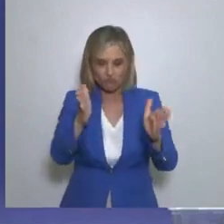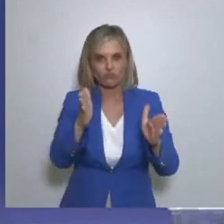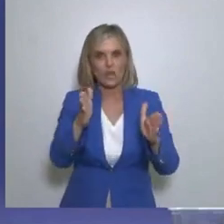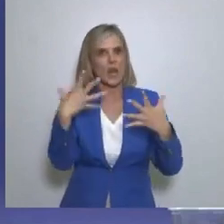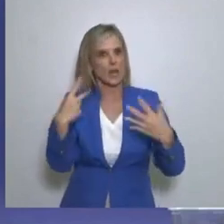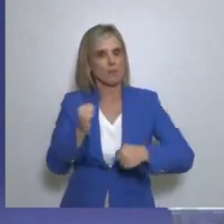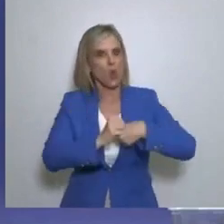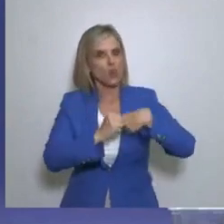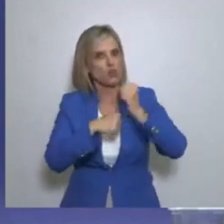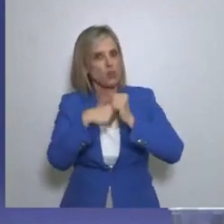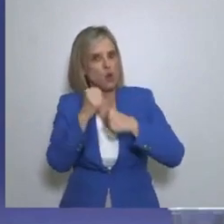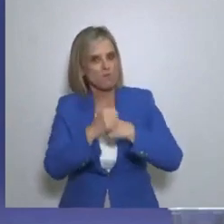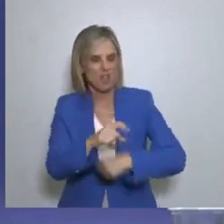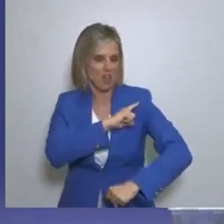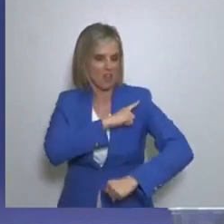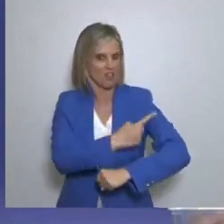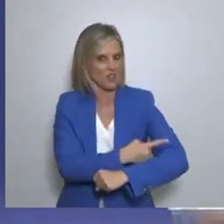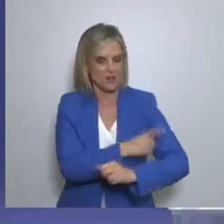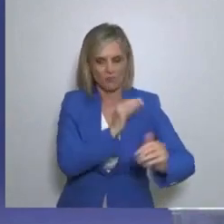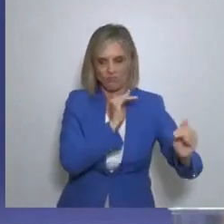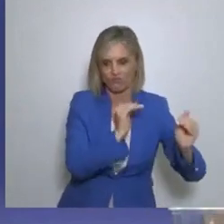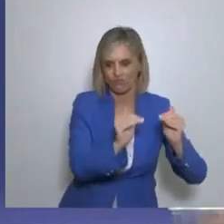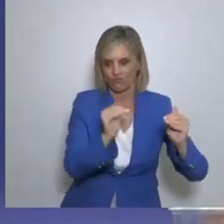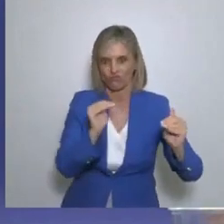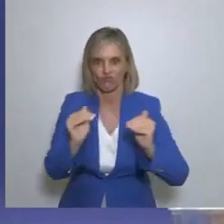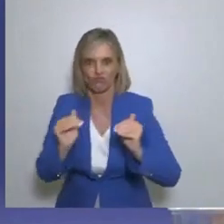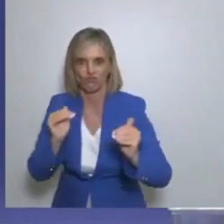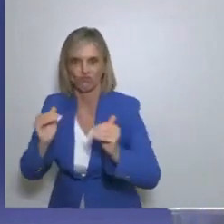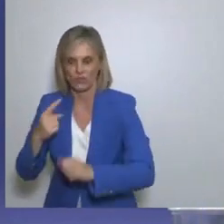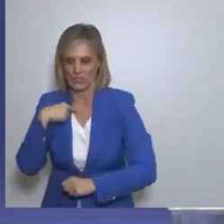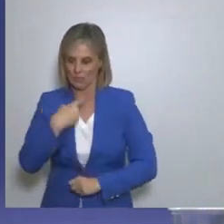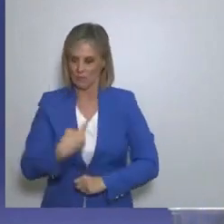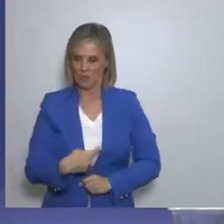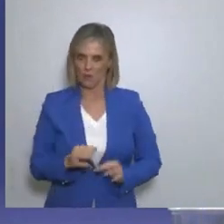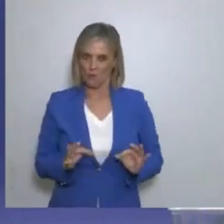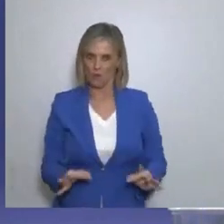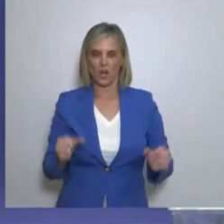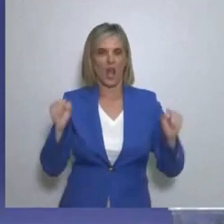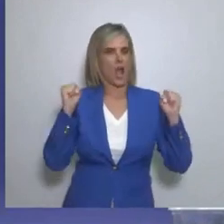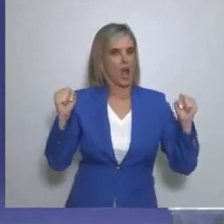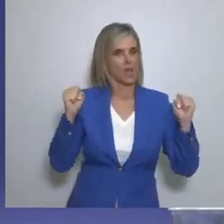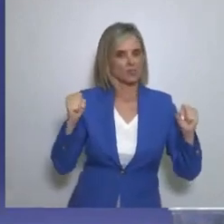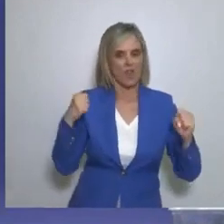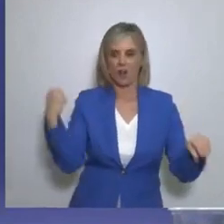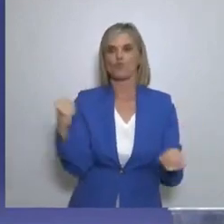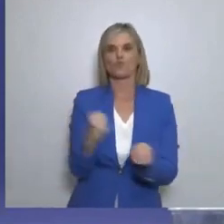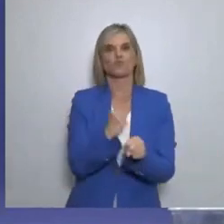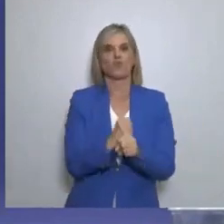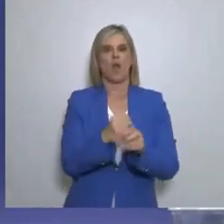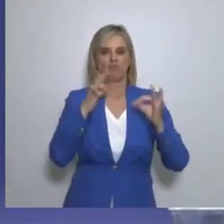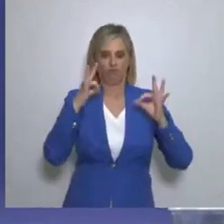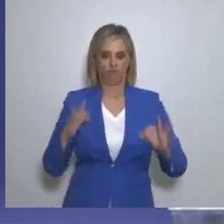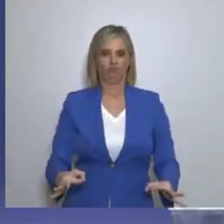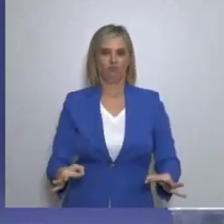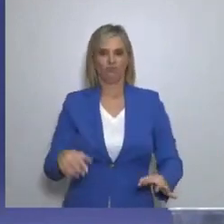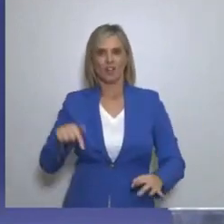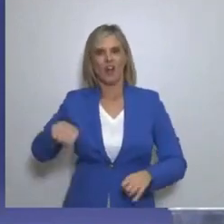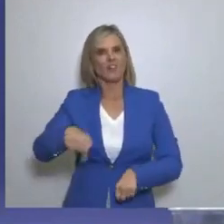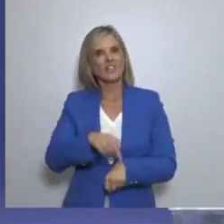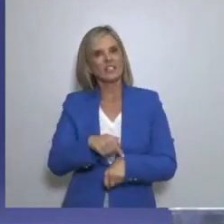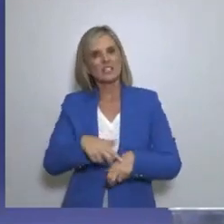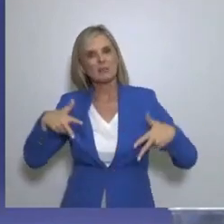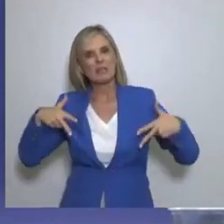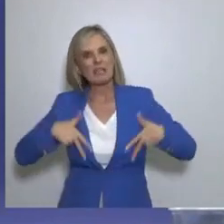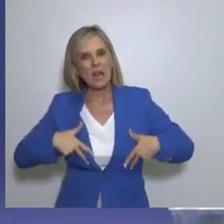παρέχει Τουλάχιστον στον πολίτη και στο βίο του Βίως είναι η ίδια συμπεριφορά μας Ασφάλεια και εργασία Αυτή τη στιγμή το κράτος αυτό